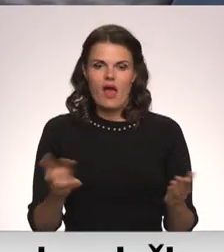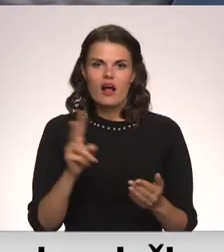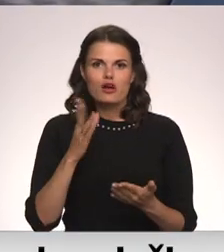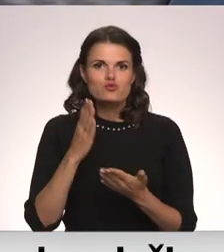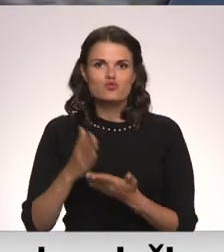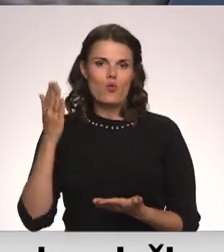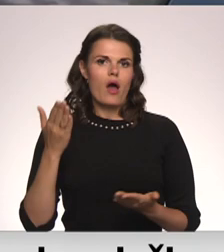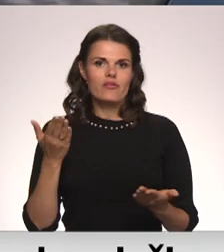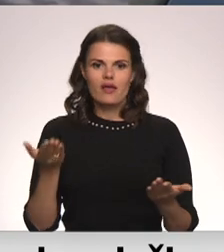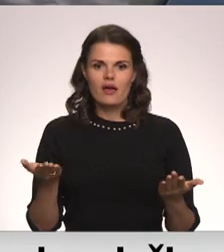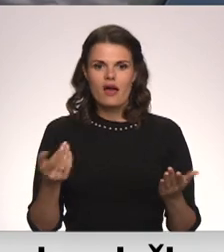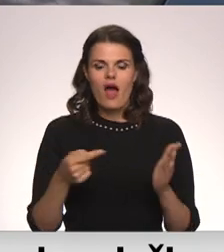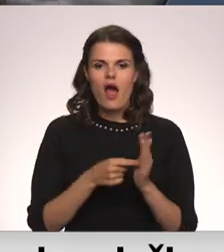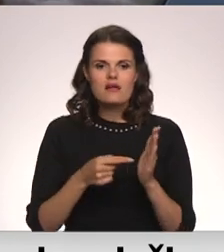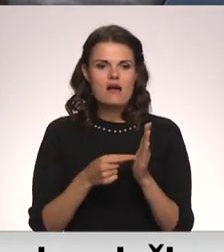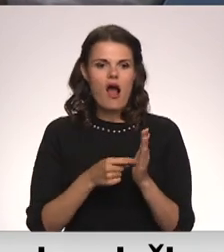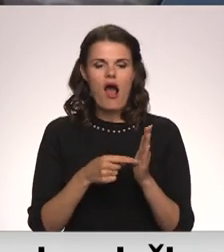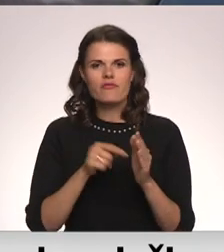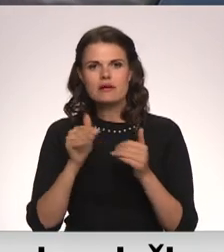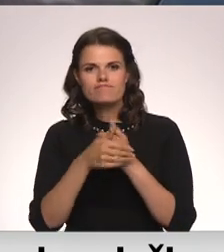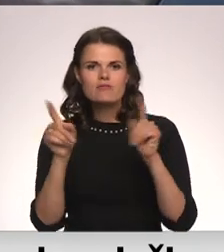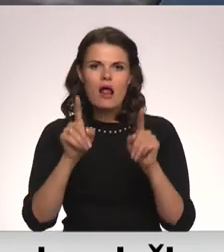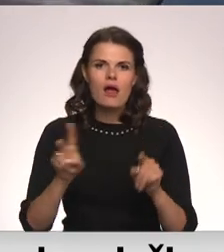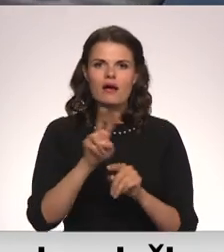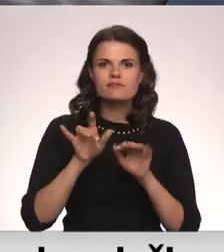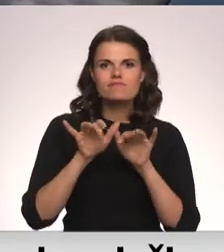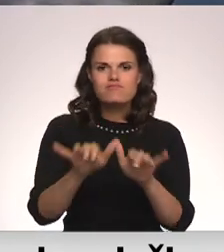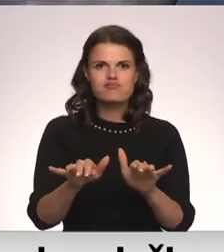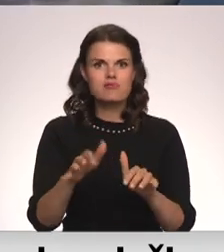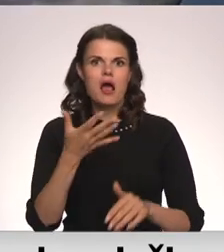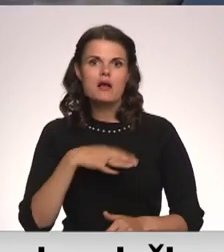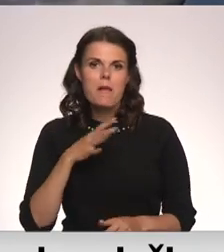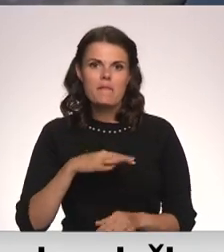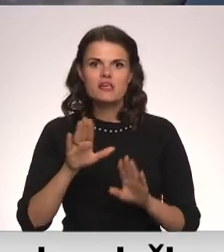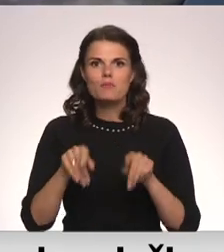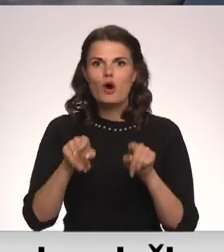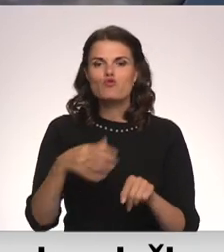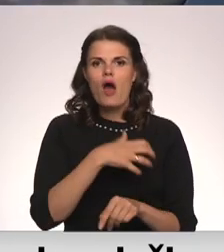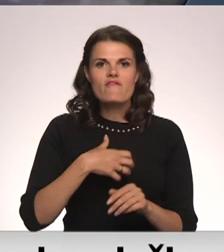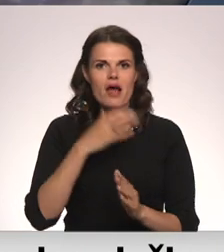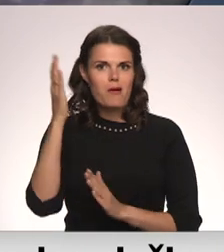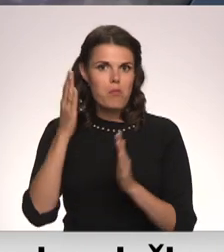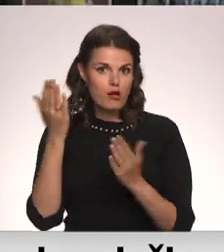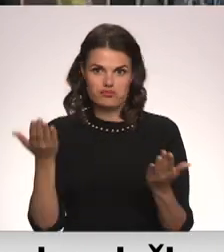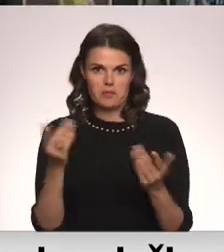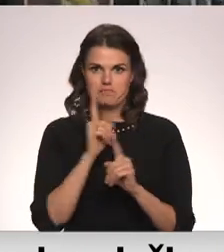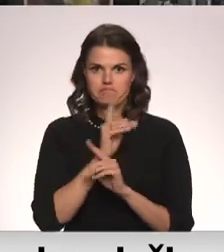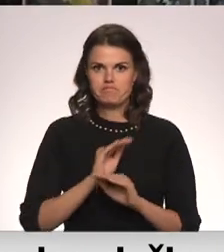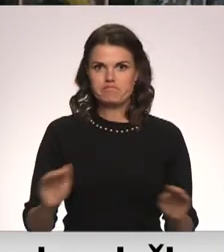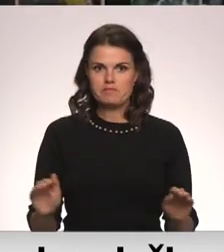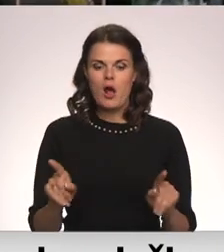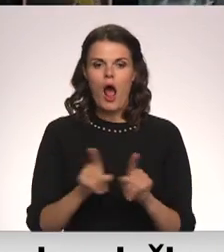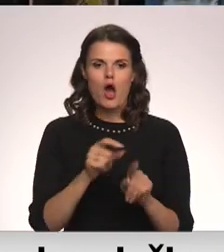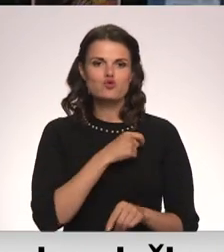notiek, kādas ir tās lietas, kas tur darbojas, un par kāpēc var to jābalsot, tad tā nav. Arī